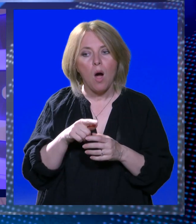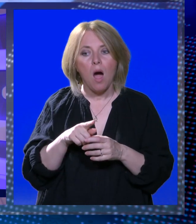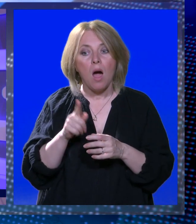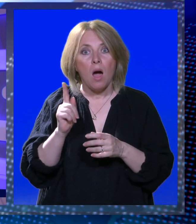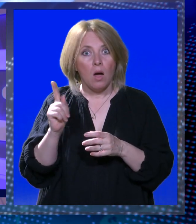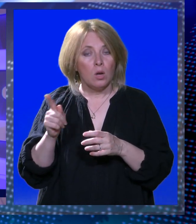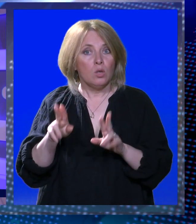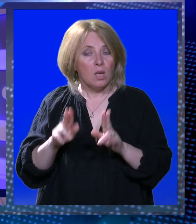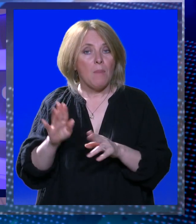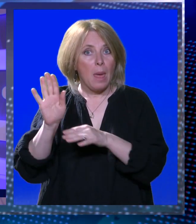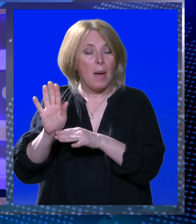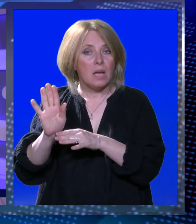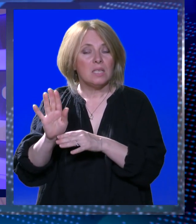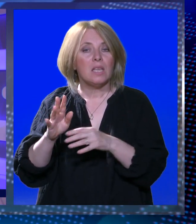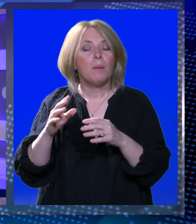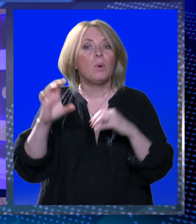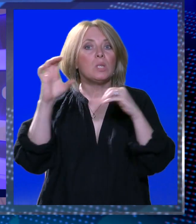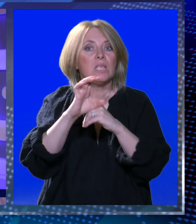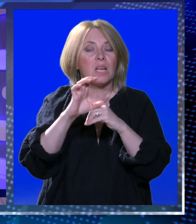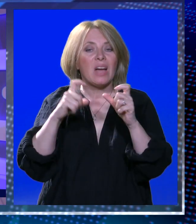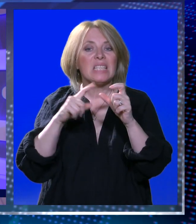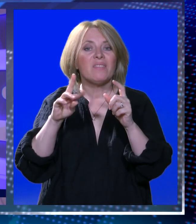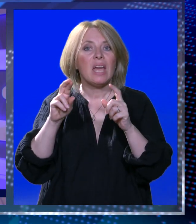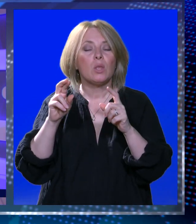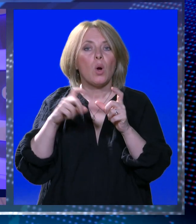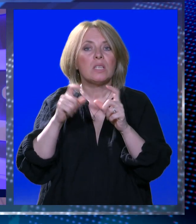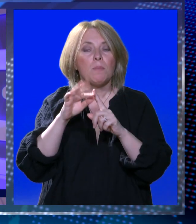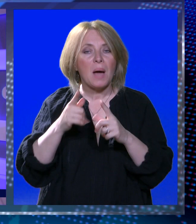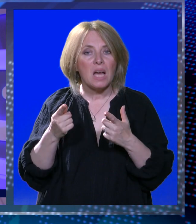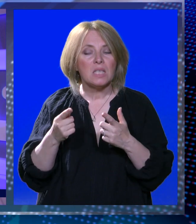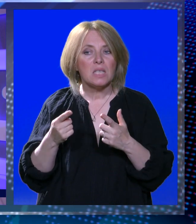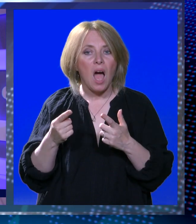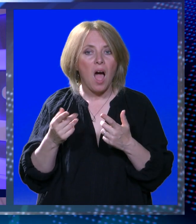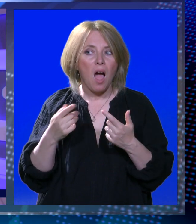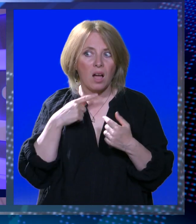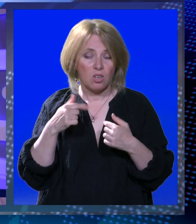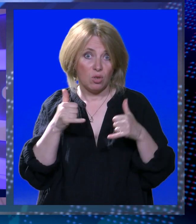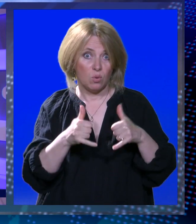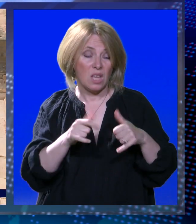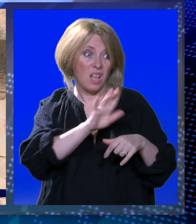u Crkvi Svetoga Spasa jer je DSO između ostalog oštećen po pitanju prode ulaznica.